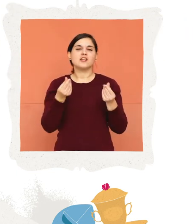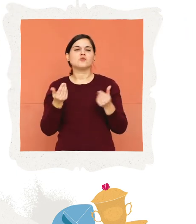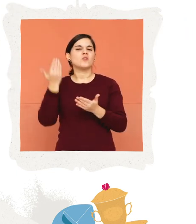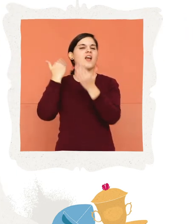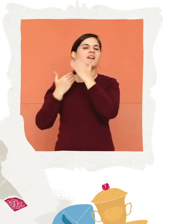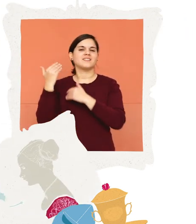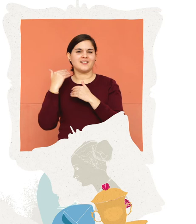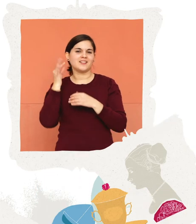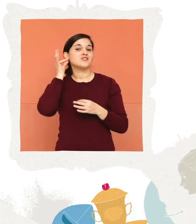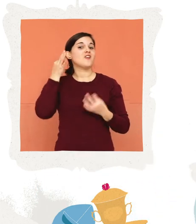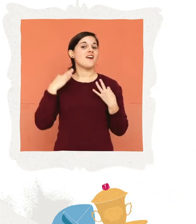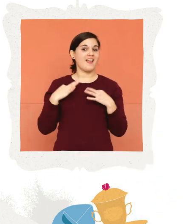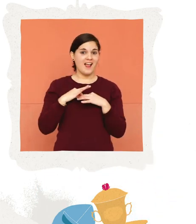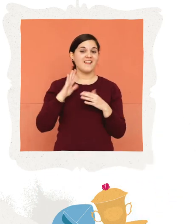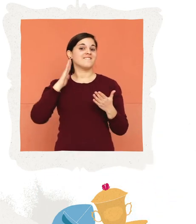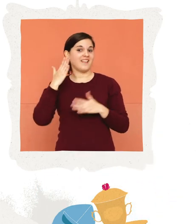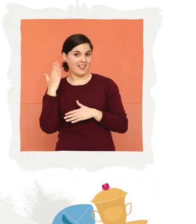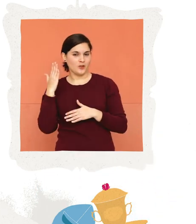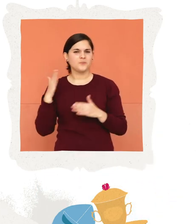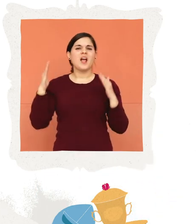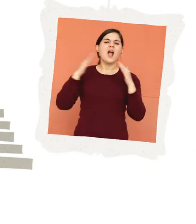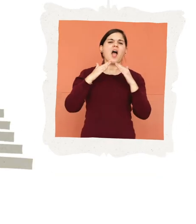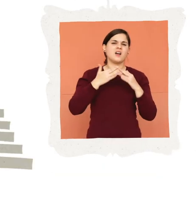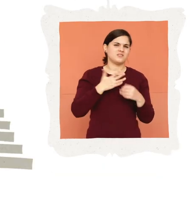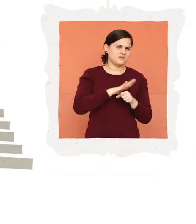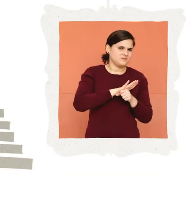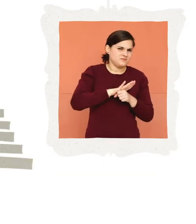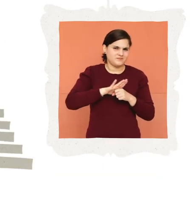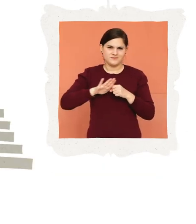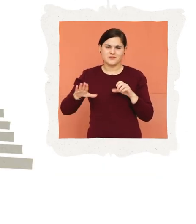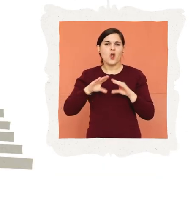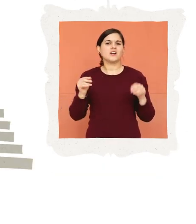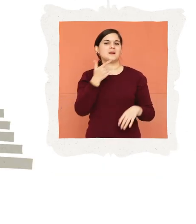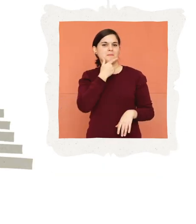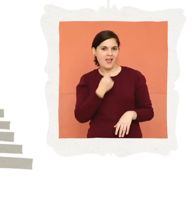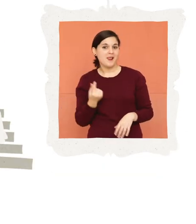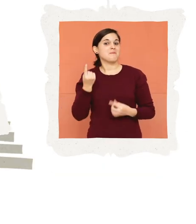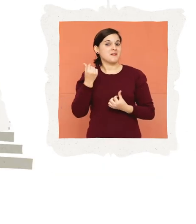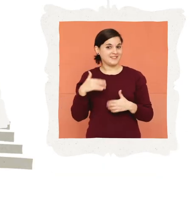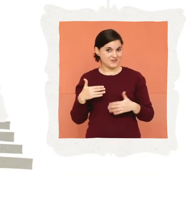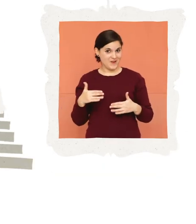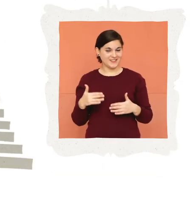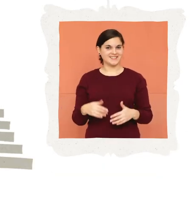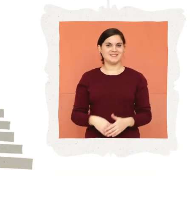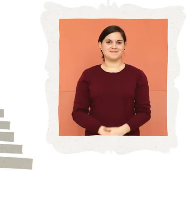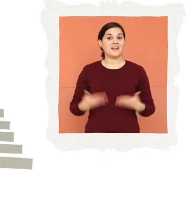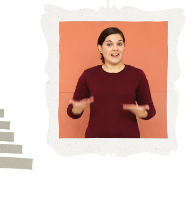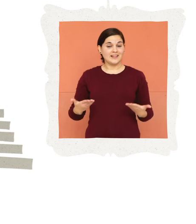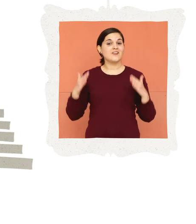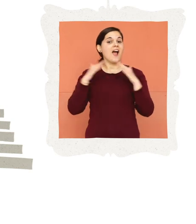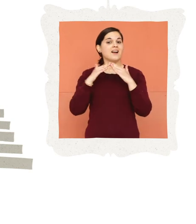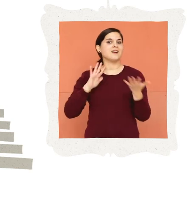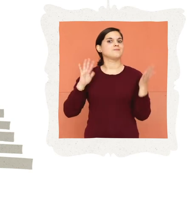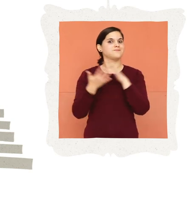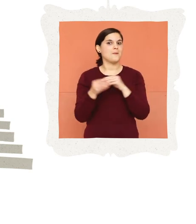i gioielli il vetro la sua casa si era riempita di cose belle e preziose